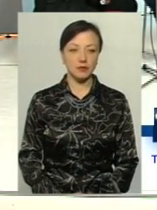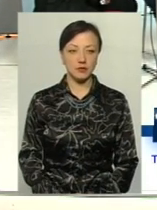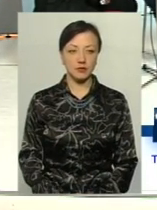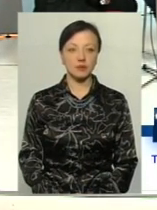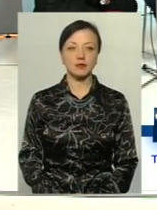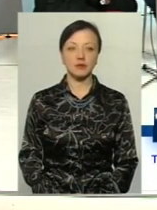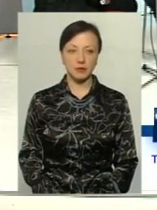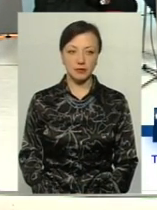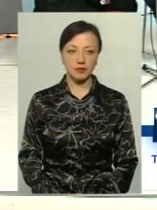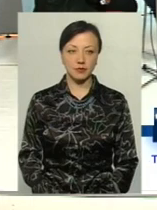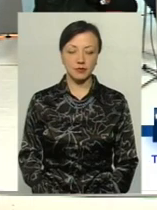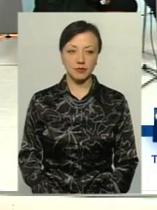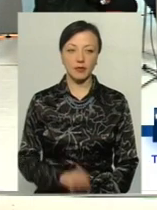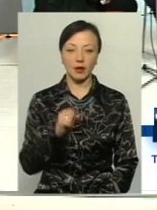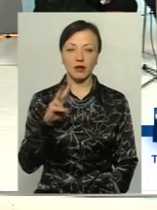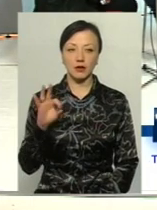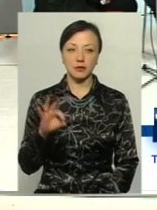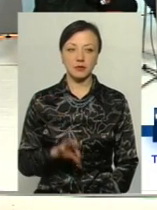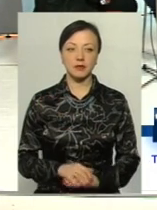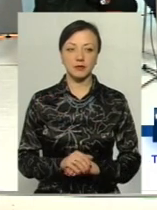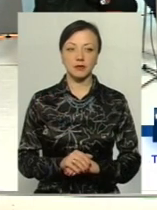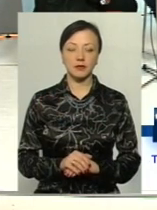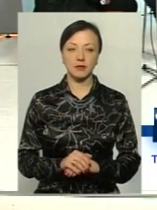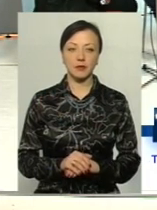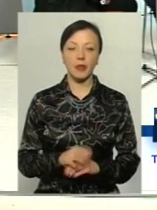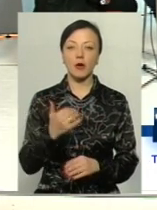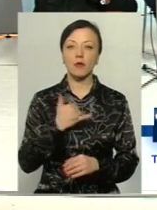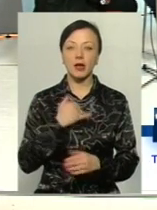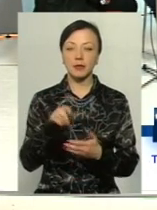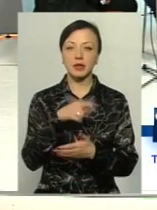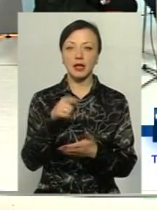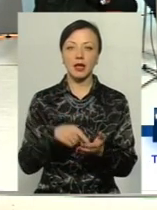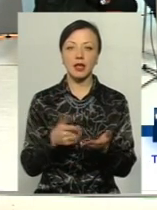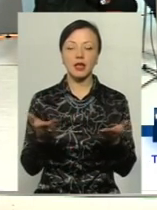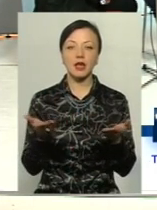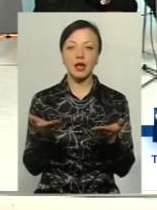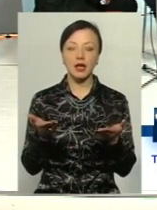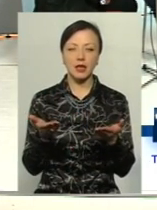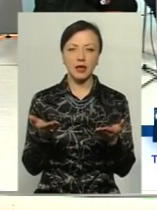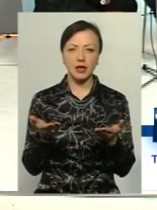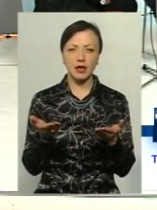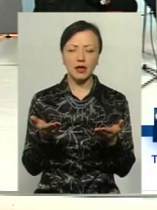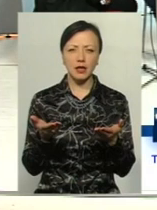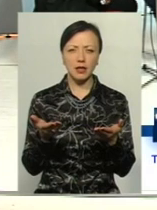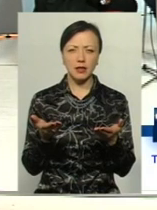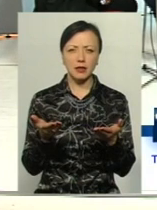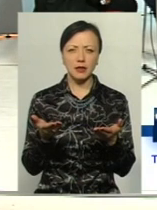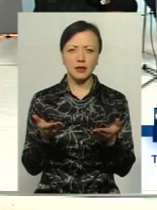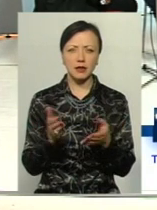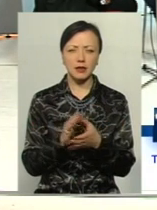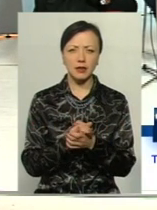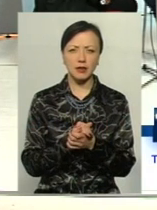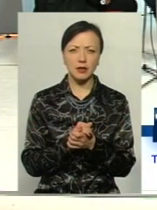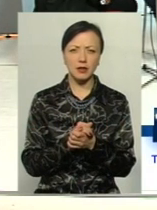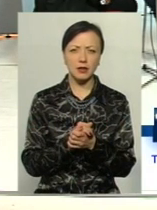Алло. Алло. Збагляв до питання. Які дійсно доведені справи відходили до